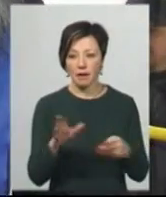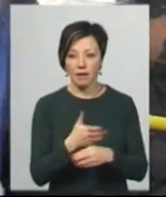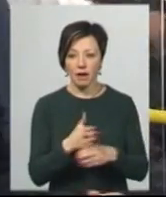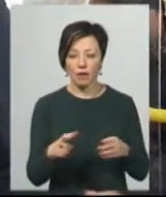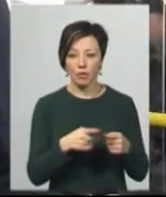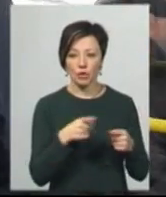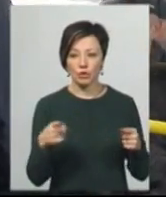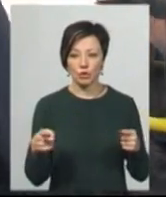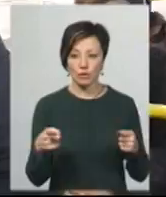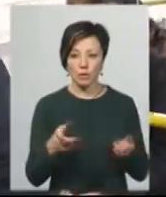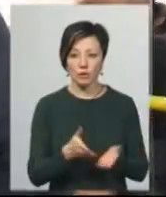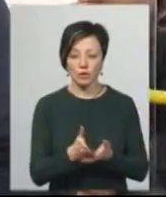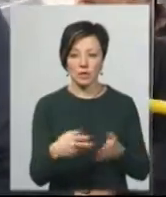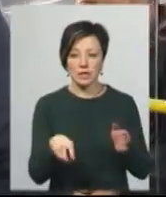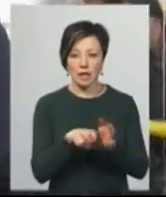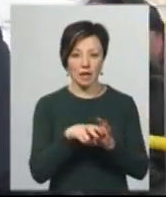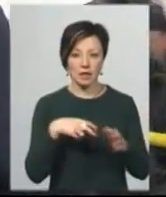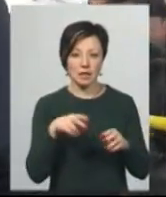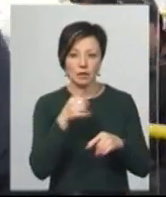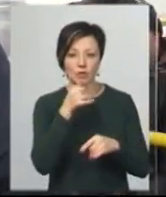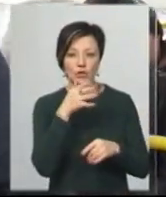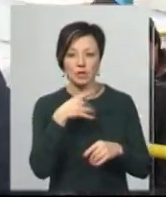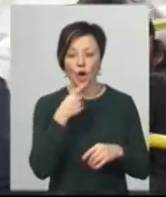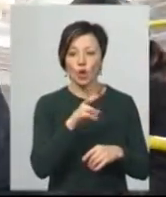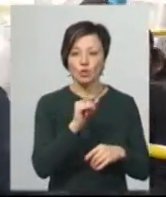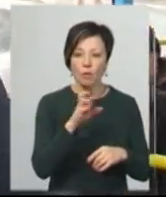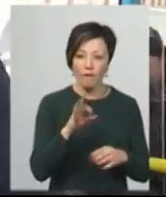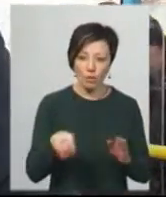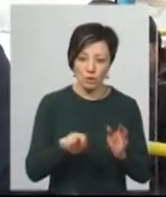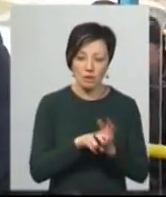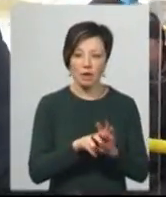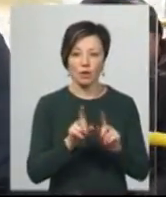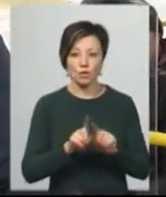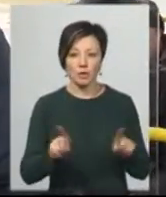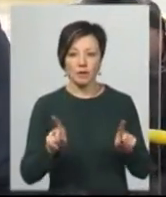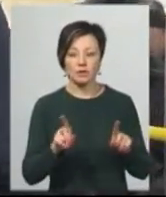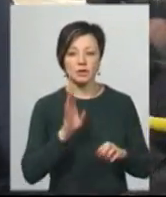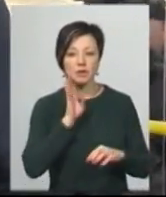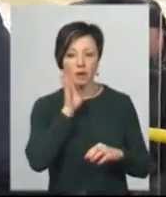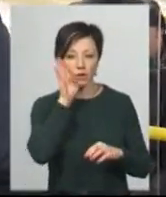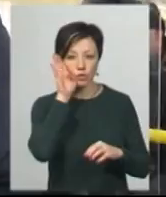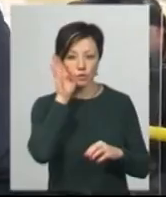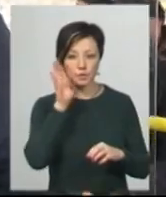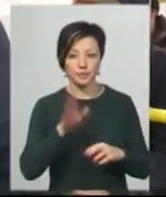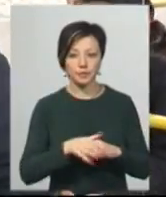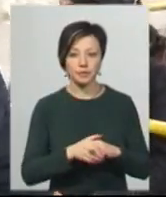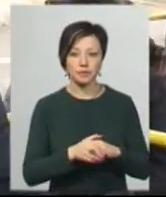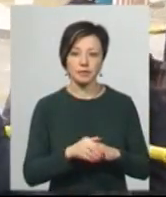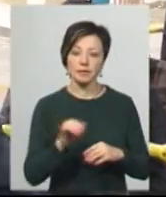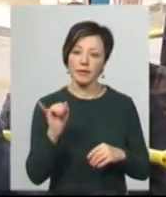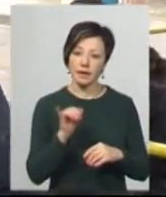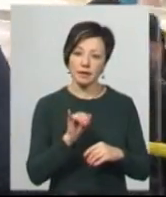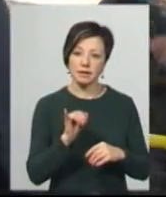Продовж маршрута сідають. Я не хочу сказати, що в Дубово. І в Дубово сідали, особливо зранку, і